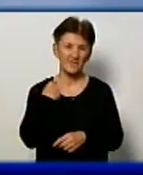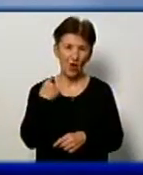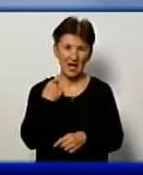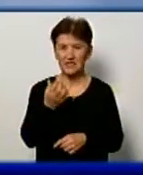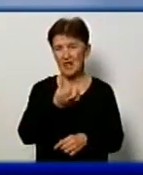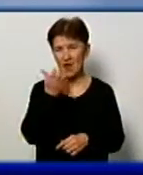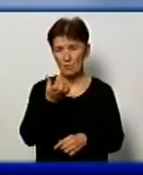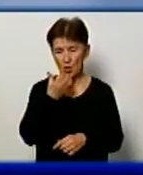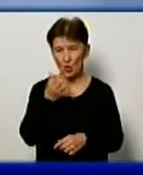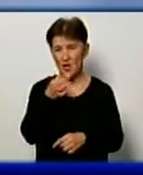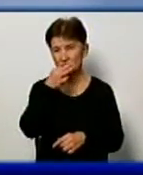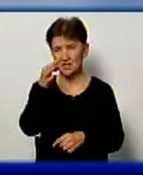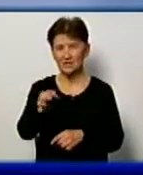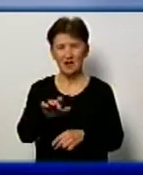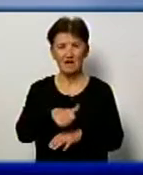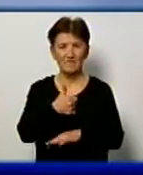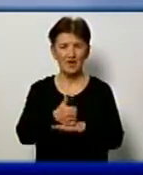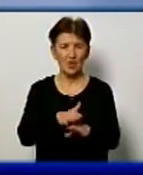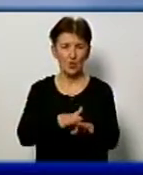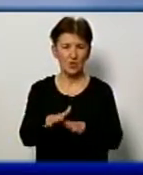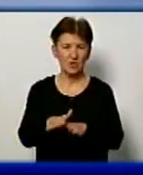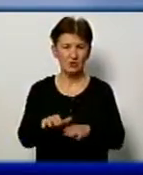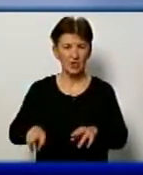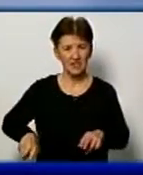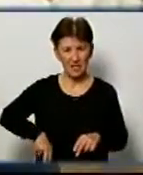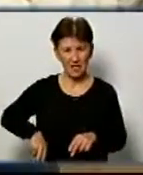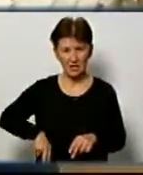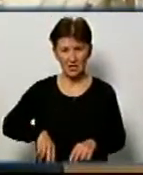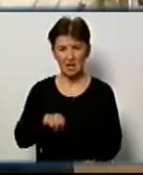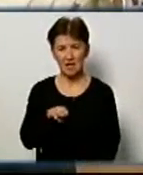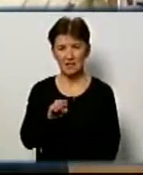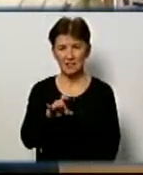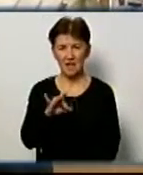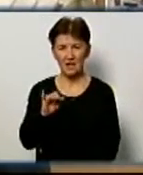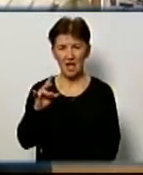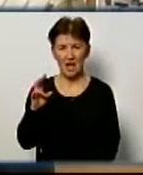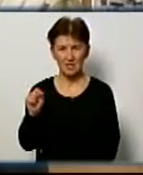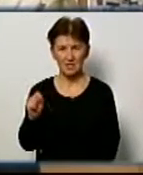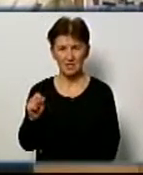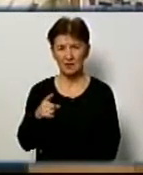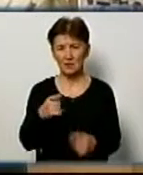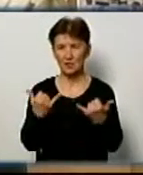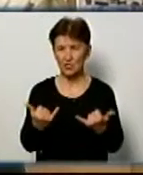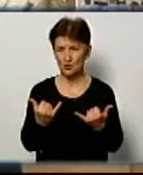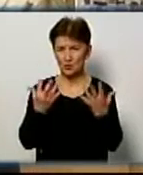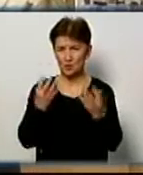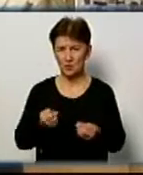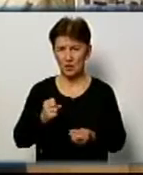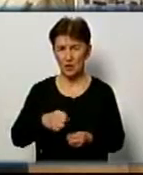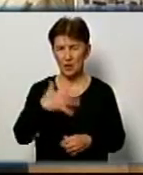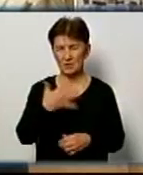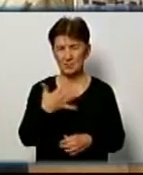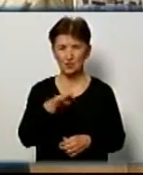це повідомив виконуючий директор ацтопідприємства Анатолій Таран. На сьогоднішній день тепла немає у 54